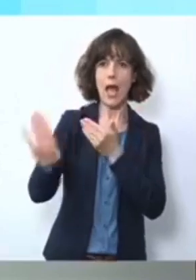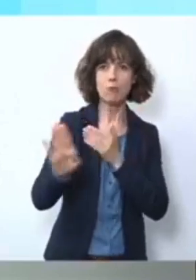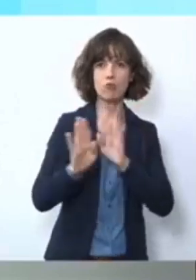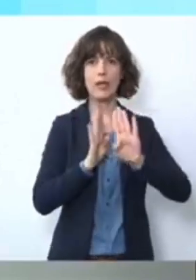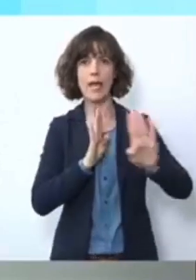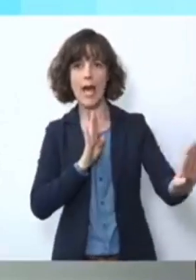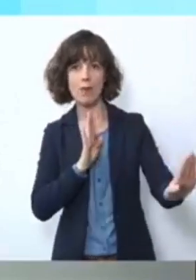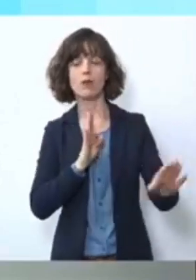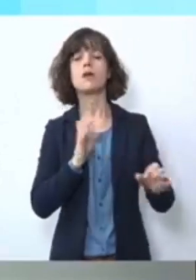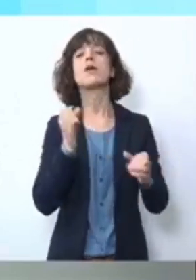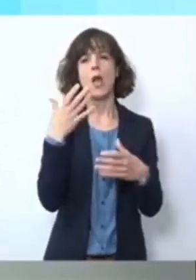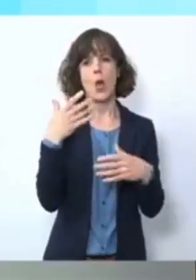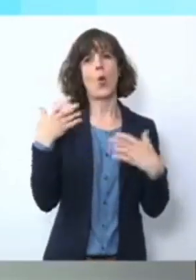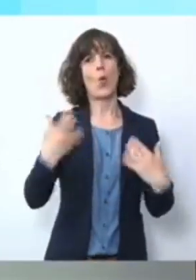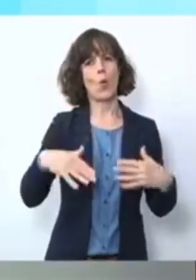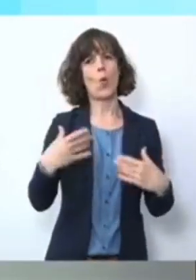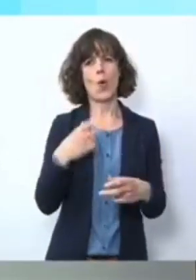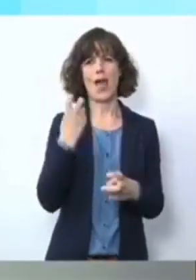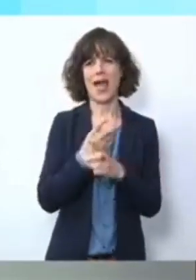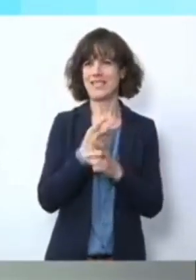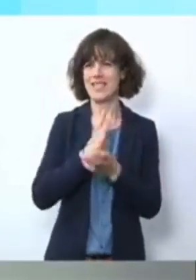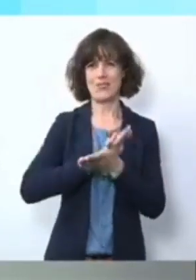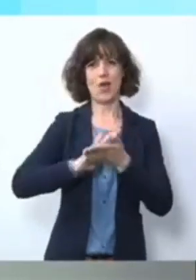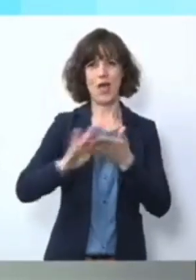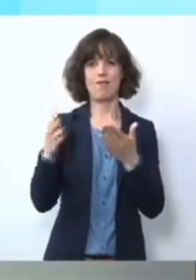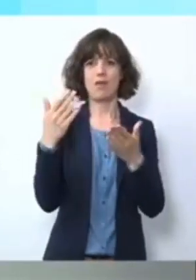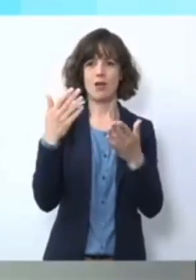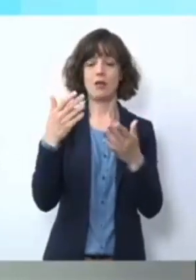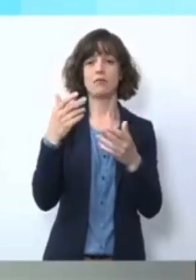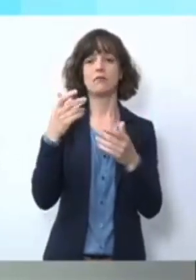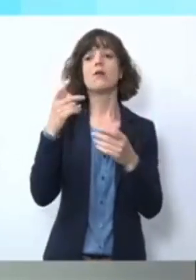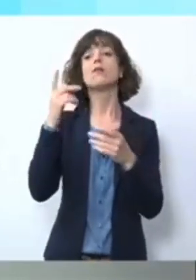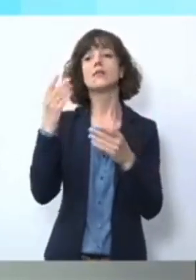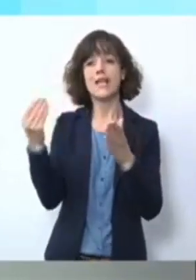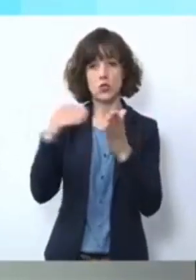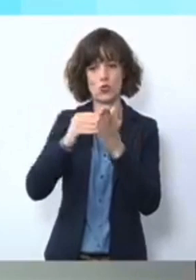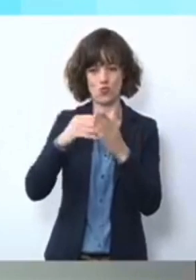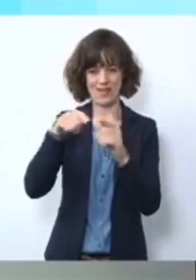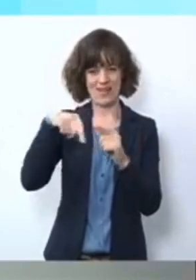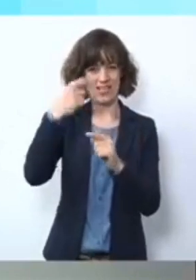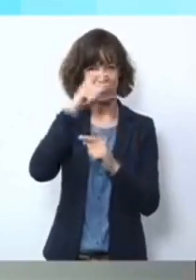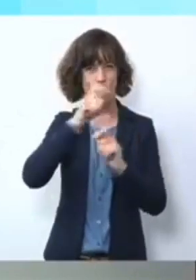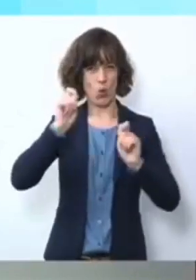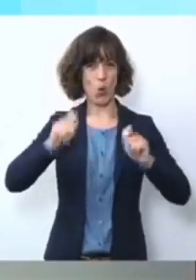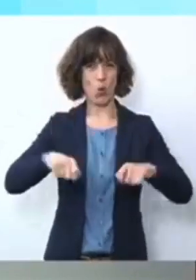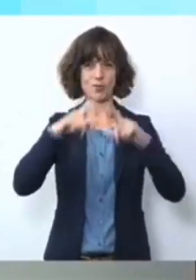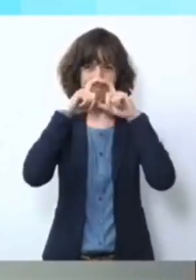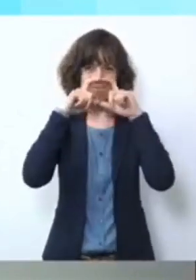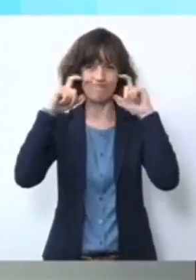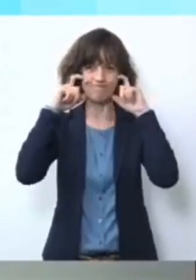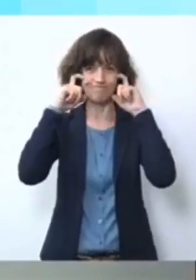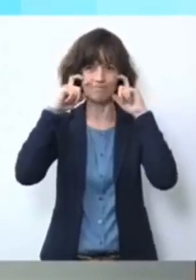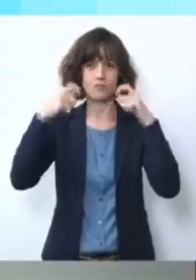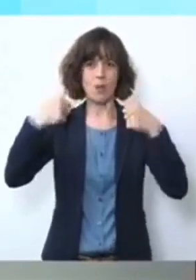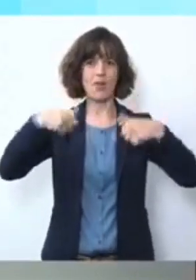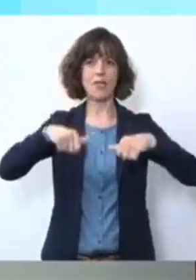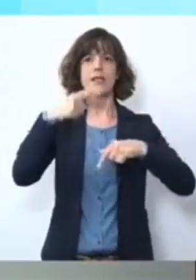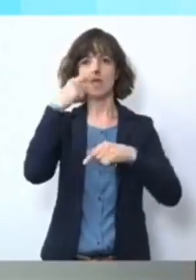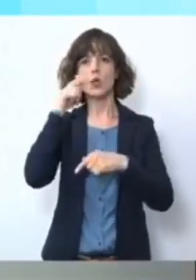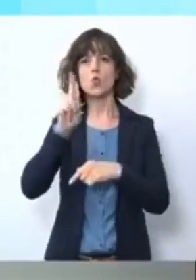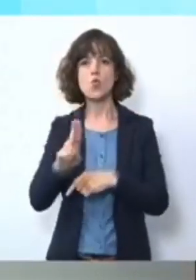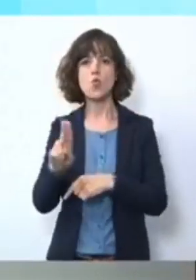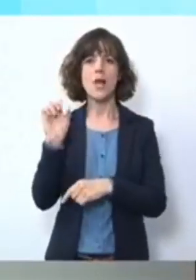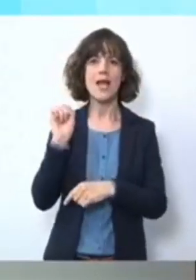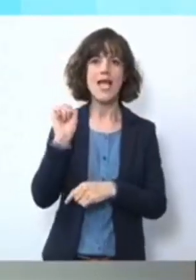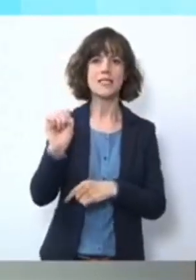Auch wenn es jetzt im ÖPNV oder in den Geschäften eine Maskenpflicht ab nächster Woche gibt, die Maske, die Sie dann tragen